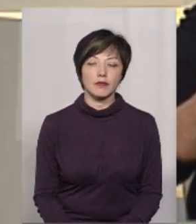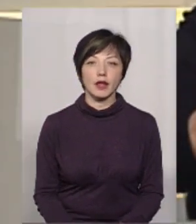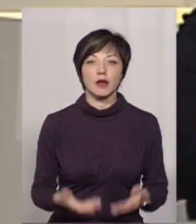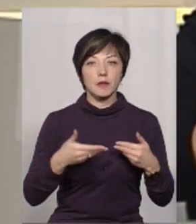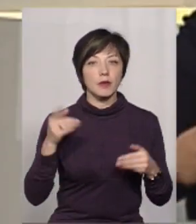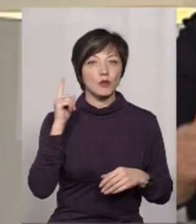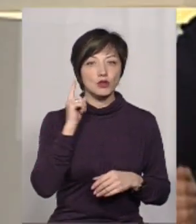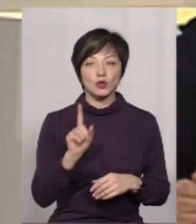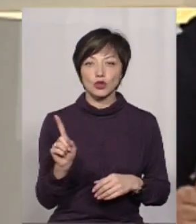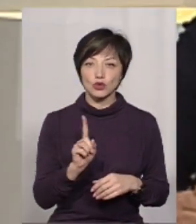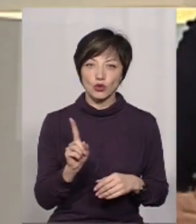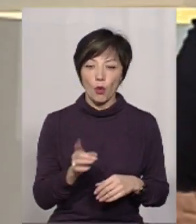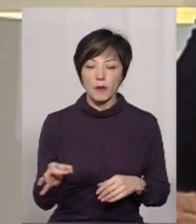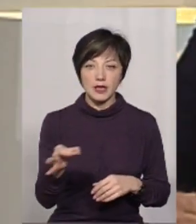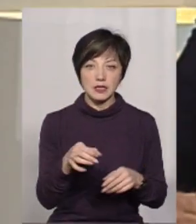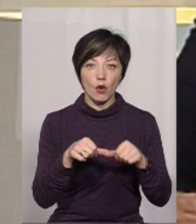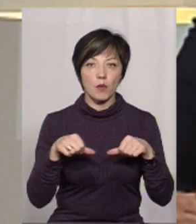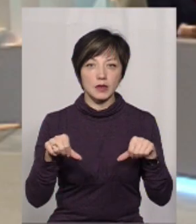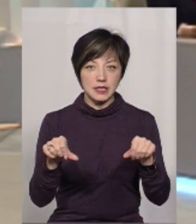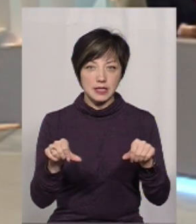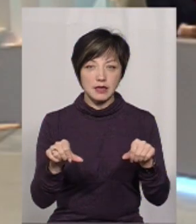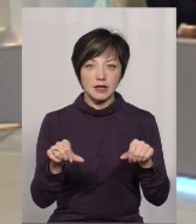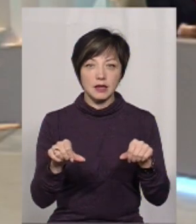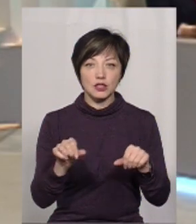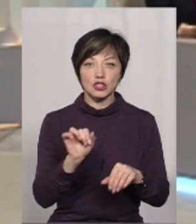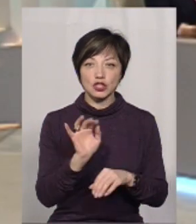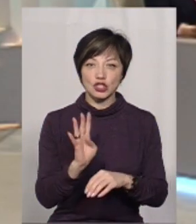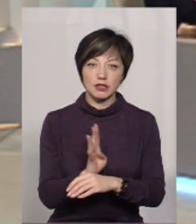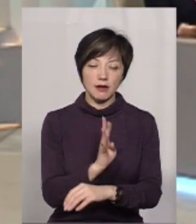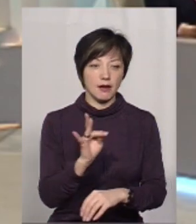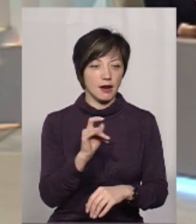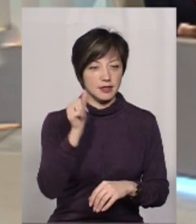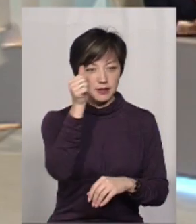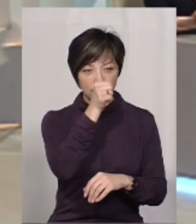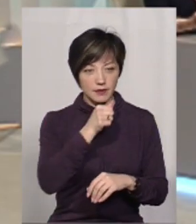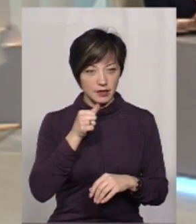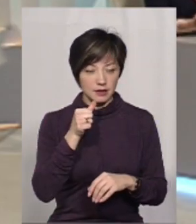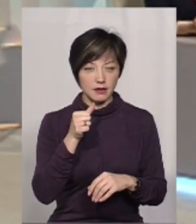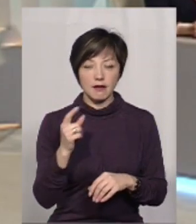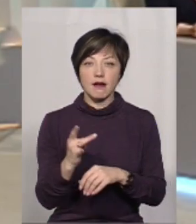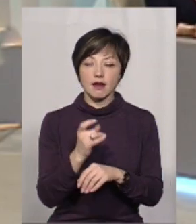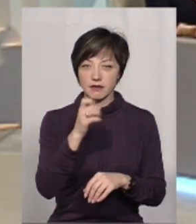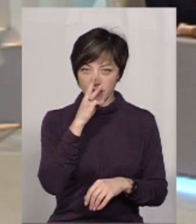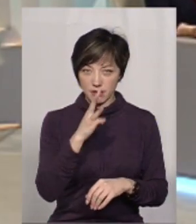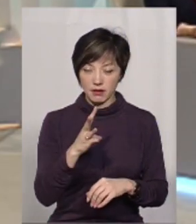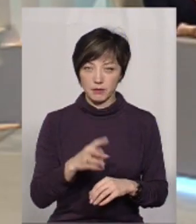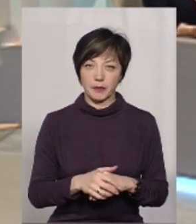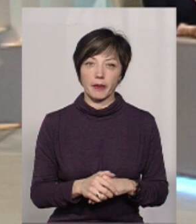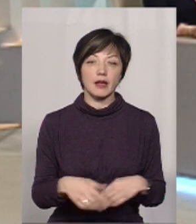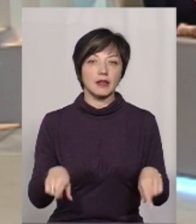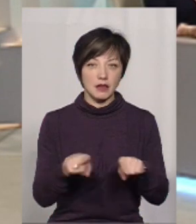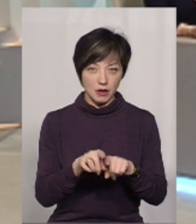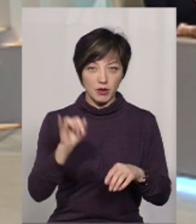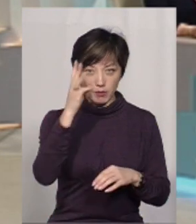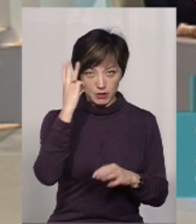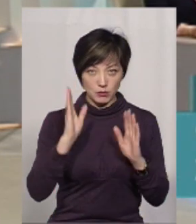Чули, що обласна комісія засідає чотири рази на рік, тобто раз в квартал. Так